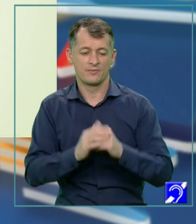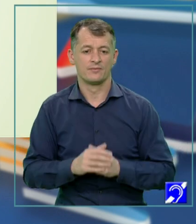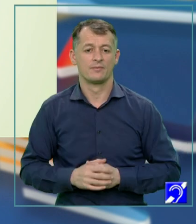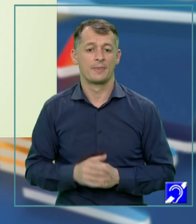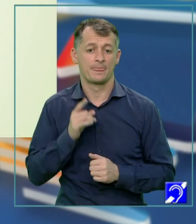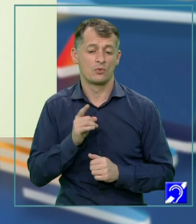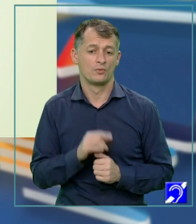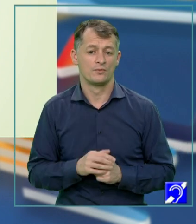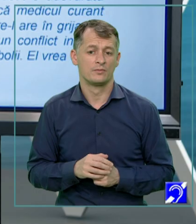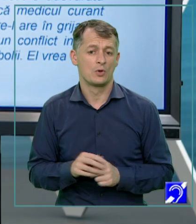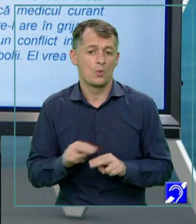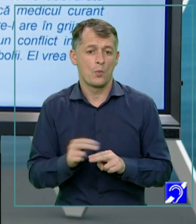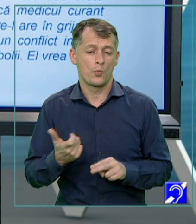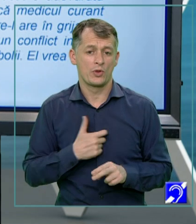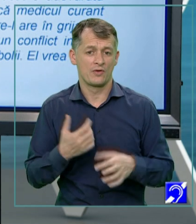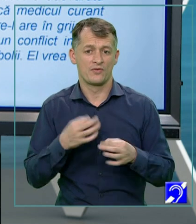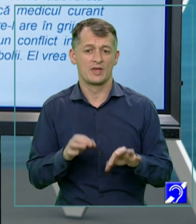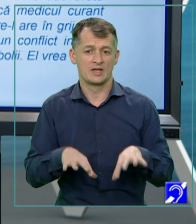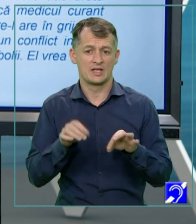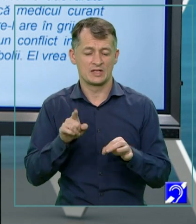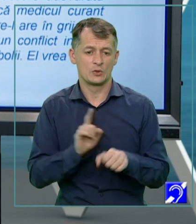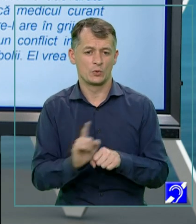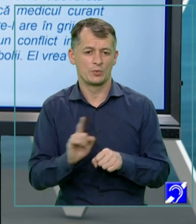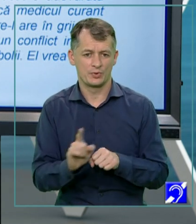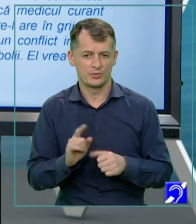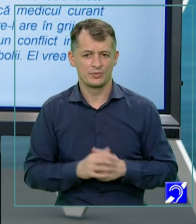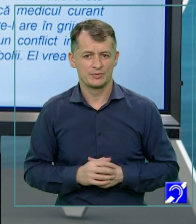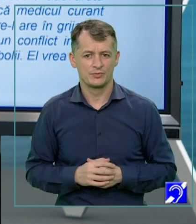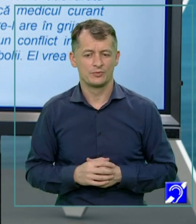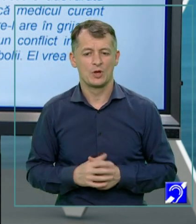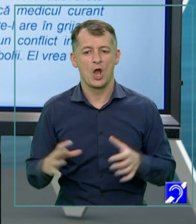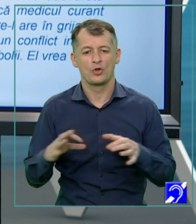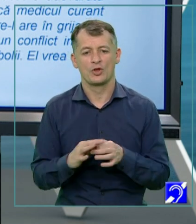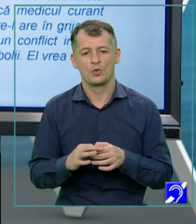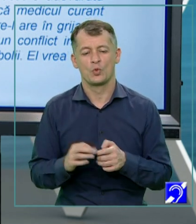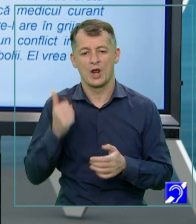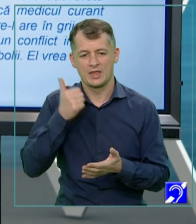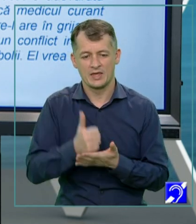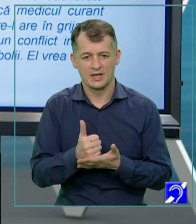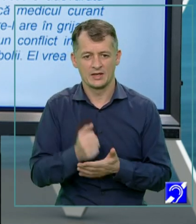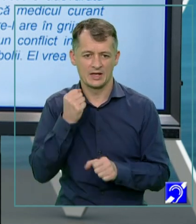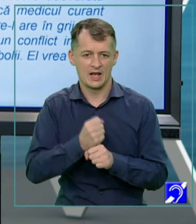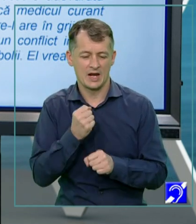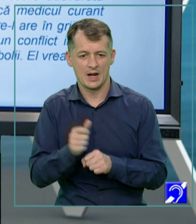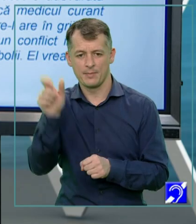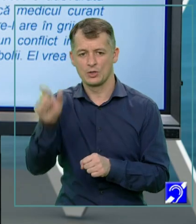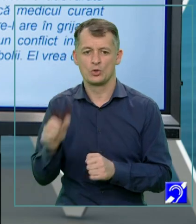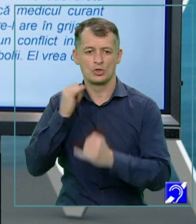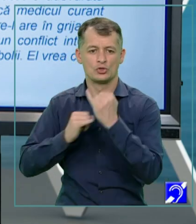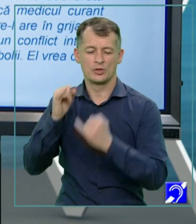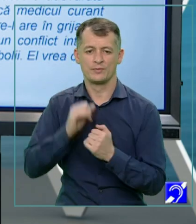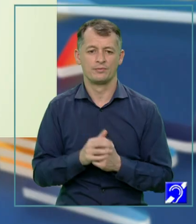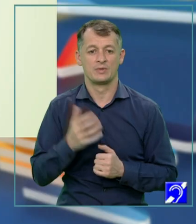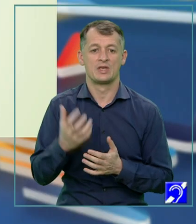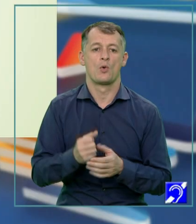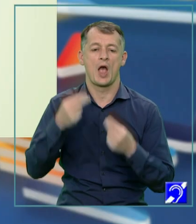uscat. Dar cum poate fi depistat acest principiu al contactului cu realitatea în crearea rolului istoric? Iau